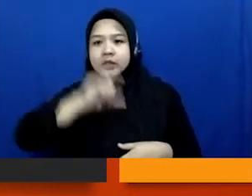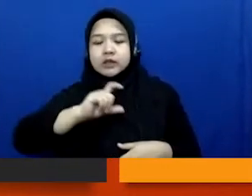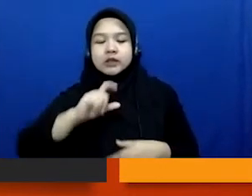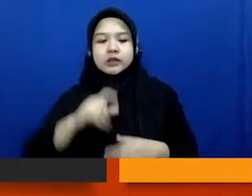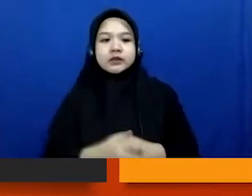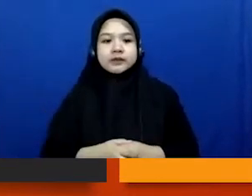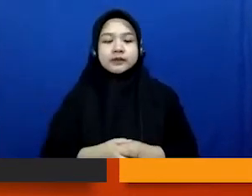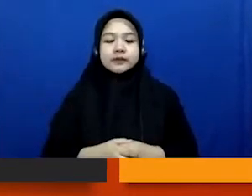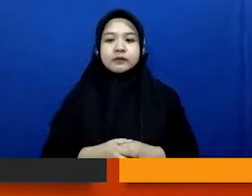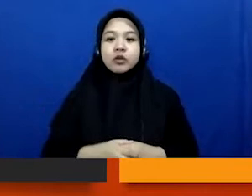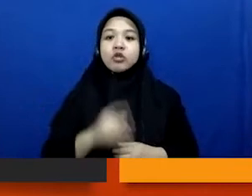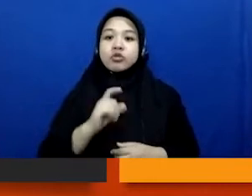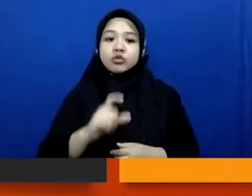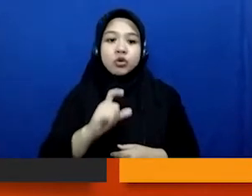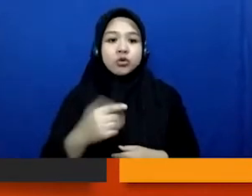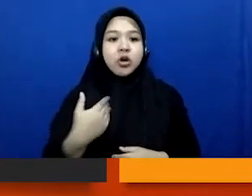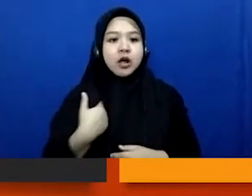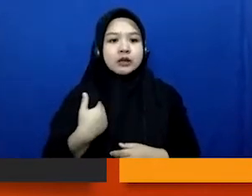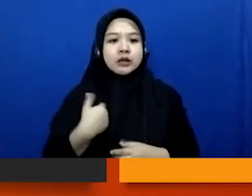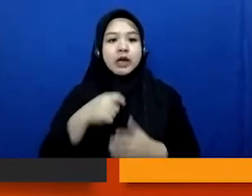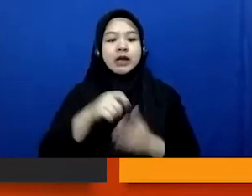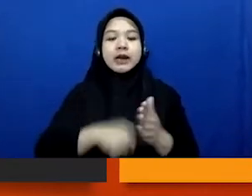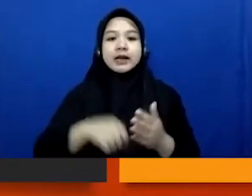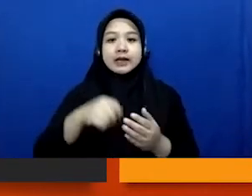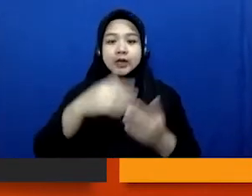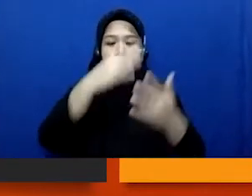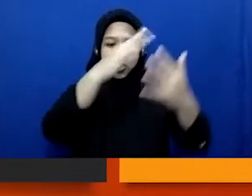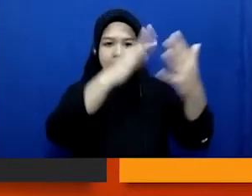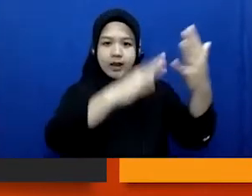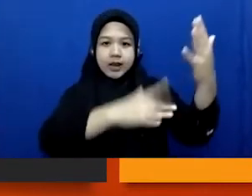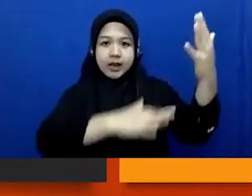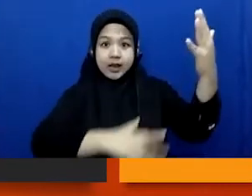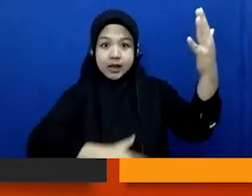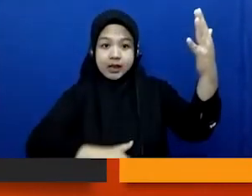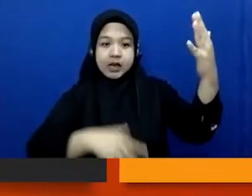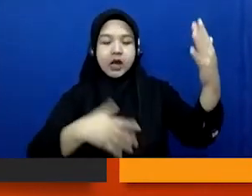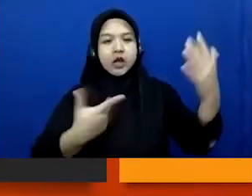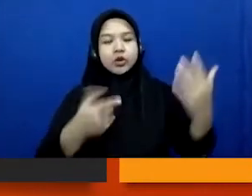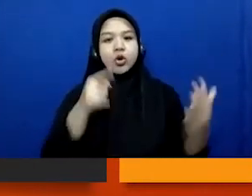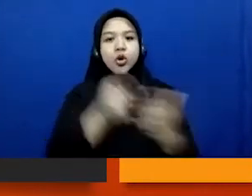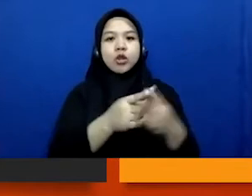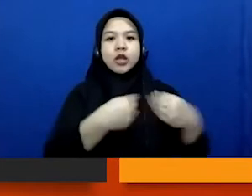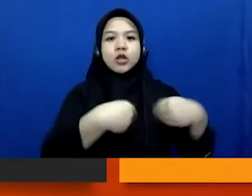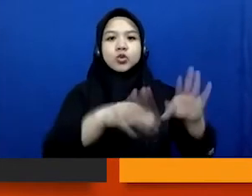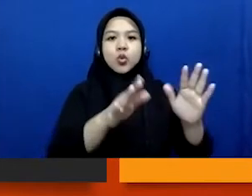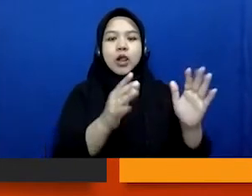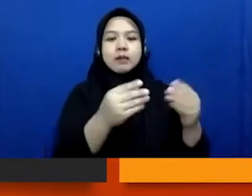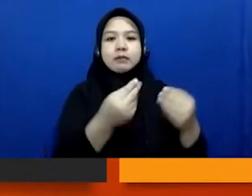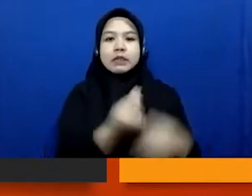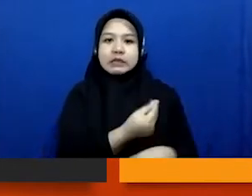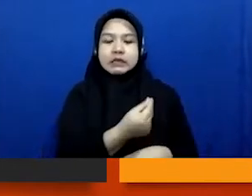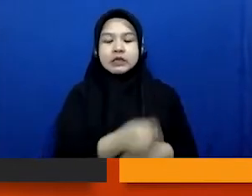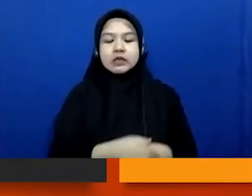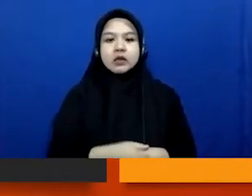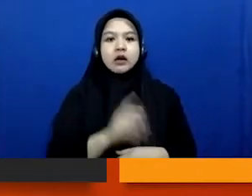itu misalnya ada rekening koran ada nota jual-beli misalnya gitu kan